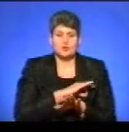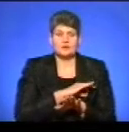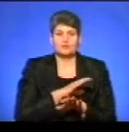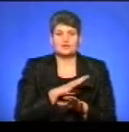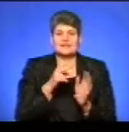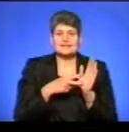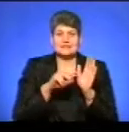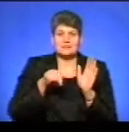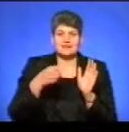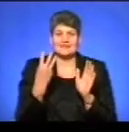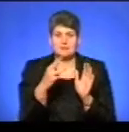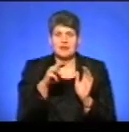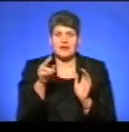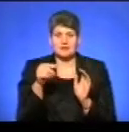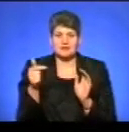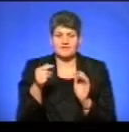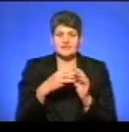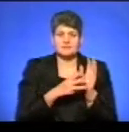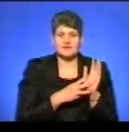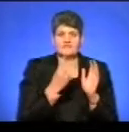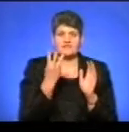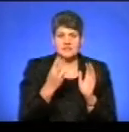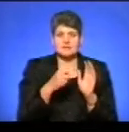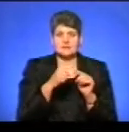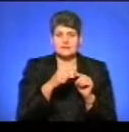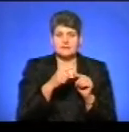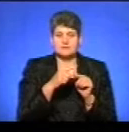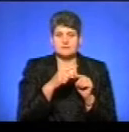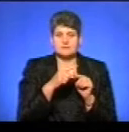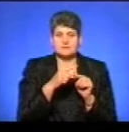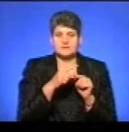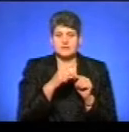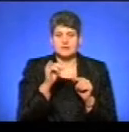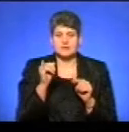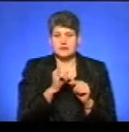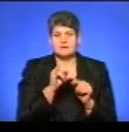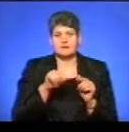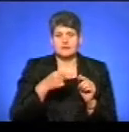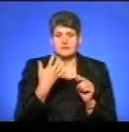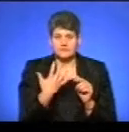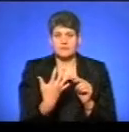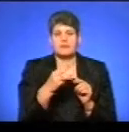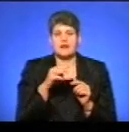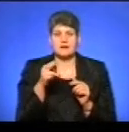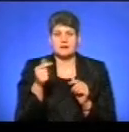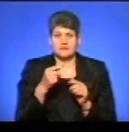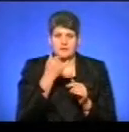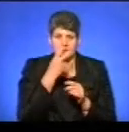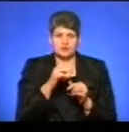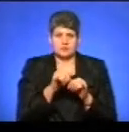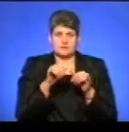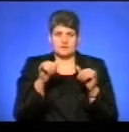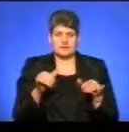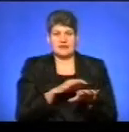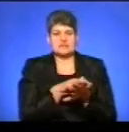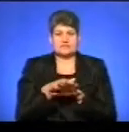7,3 мільярда гривень, в 2018 році 8,5 мільярдів гривень. Тобто, ми бачимо ріст і динаміку росту як